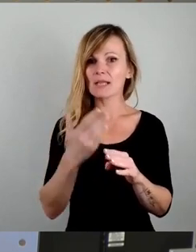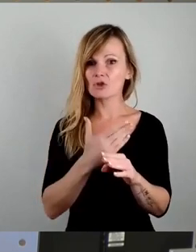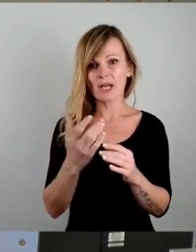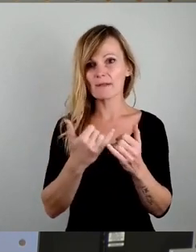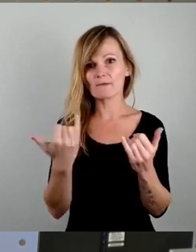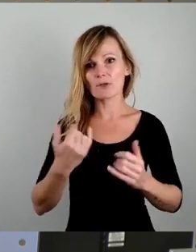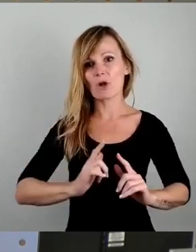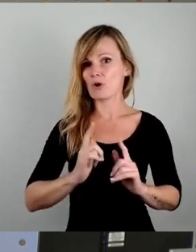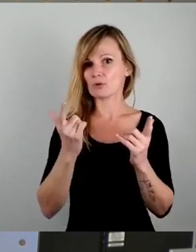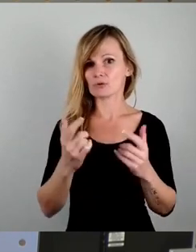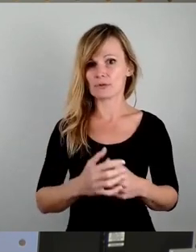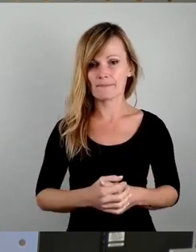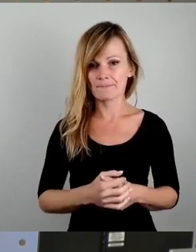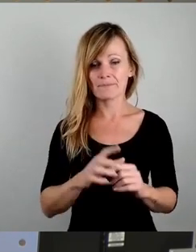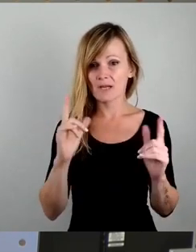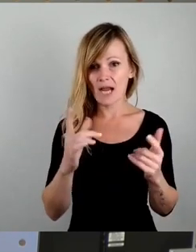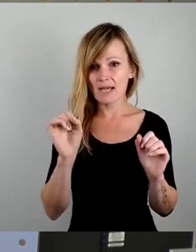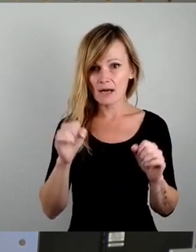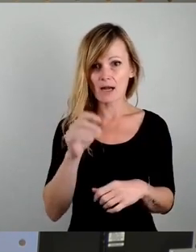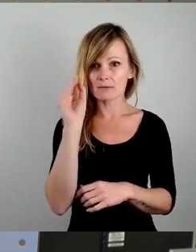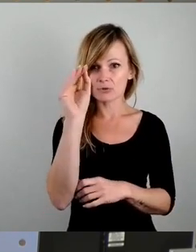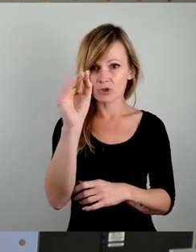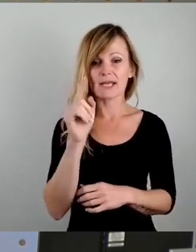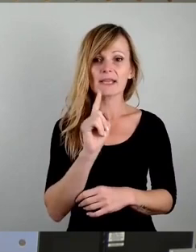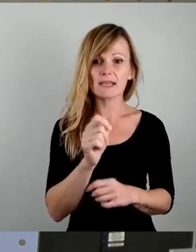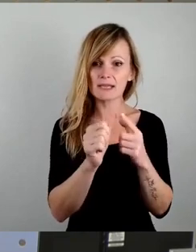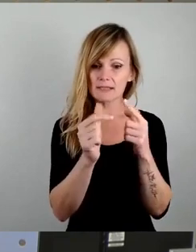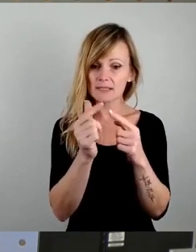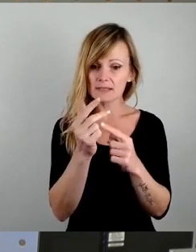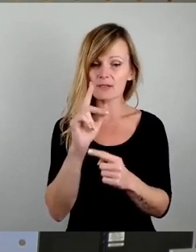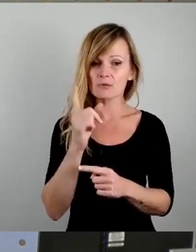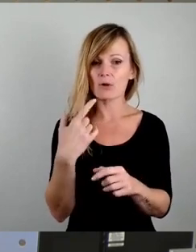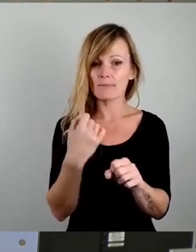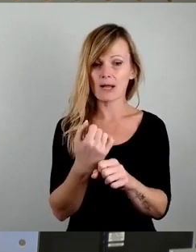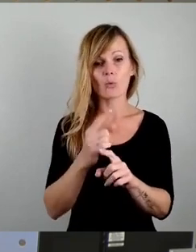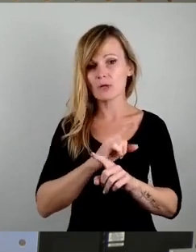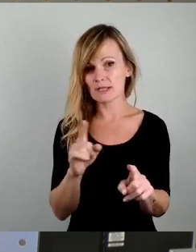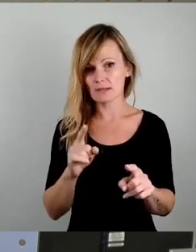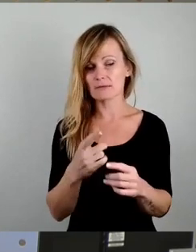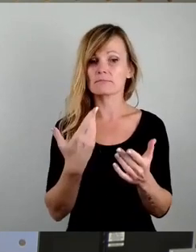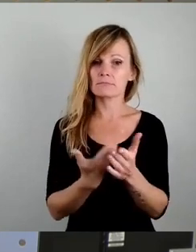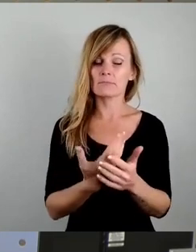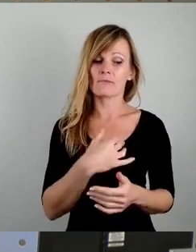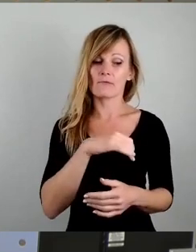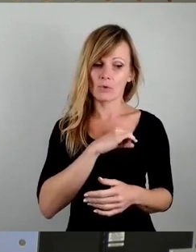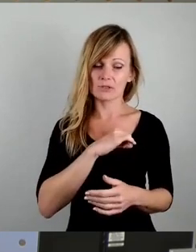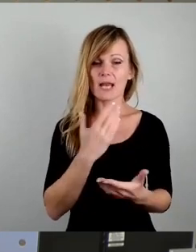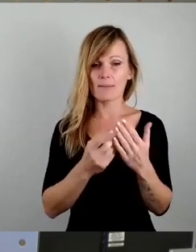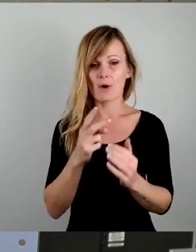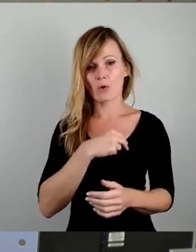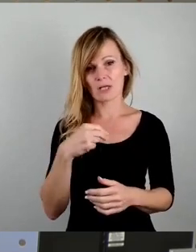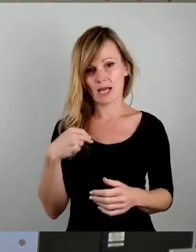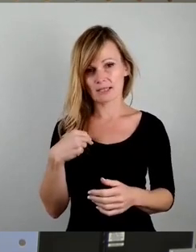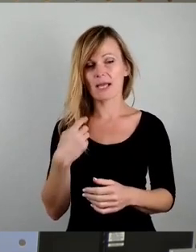kann ihm sagen, was er machen soll oder nicht. Es hat so seine Vorteile, aber es hat natürlich auch die Nachteile, dass wir als